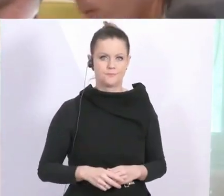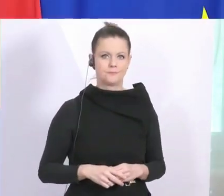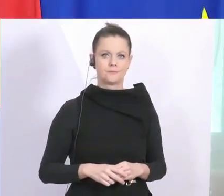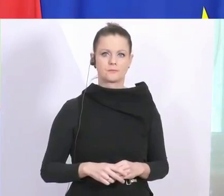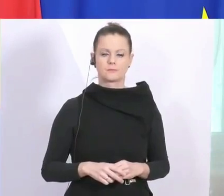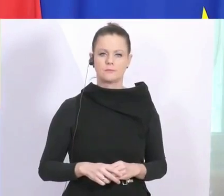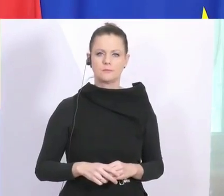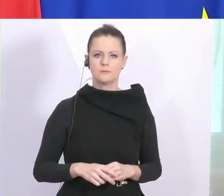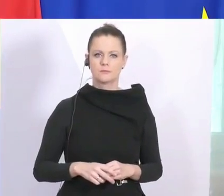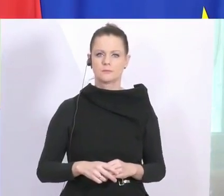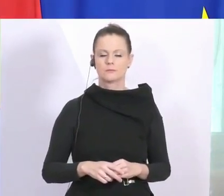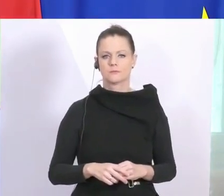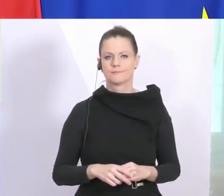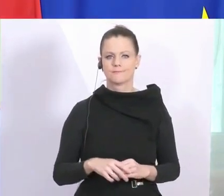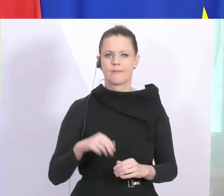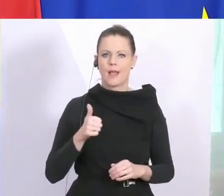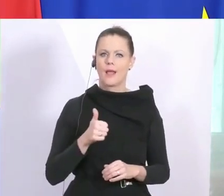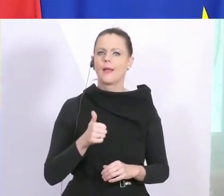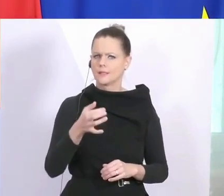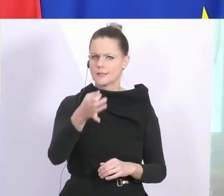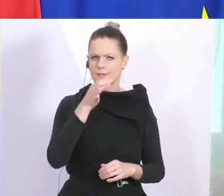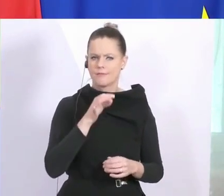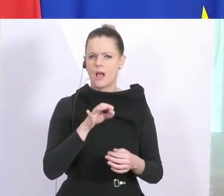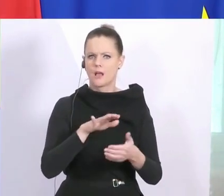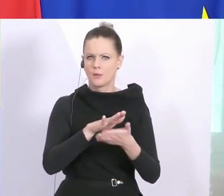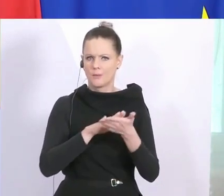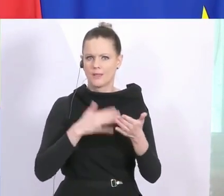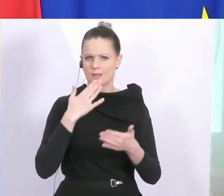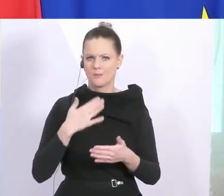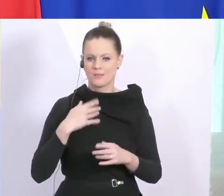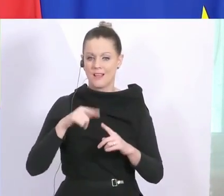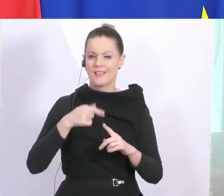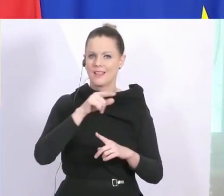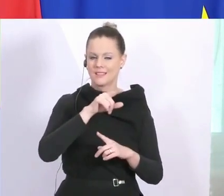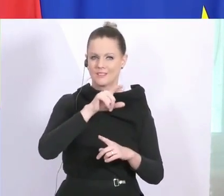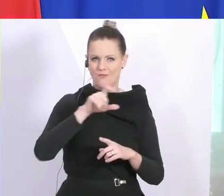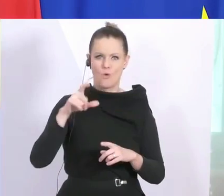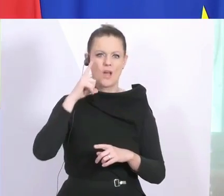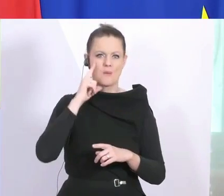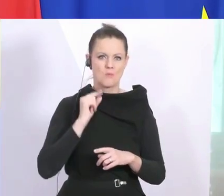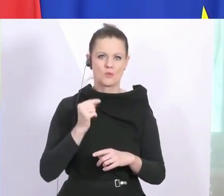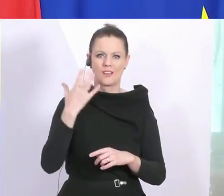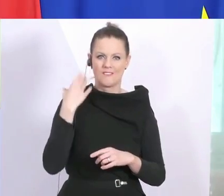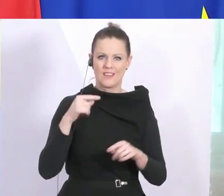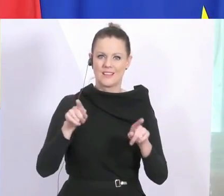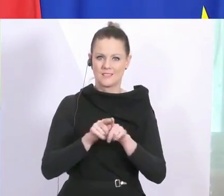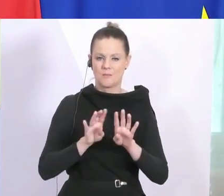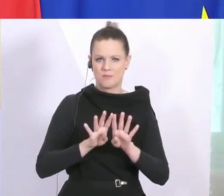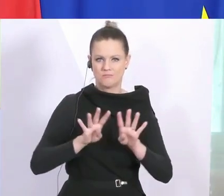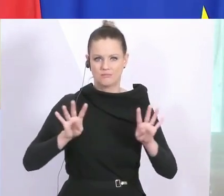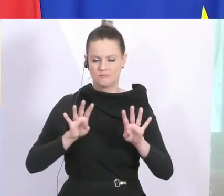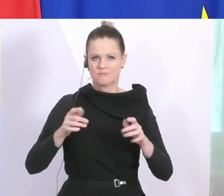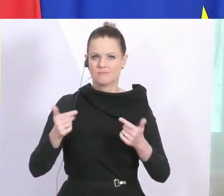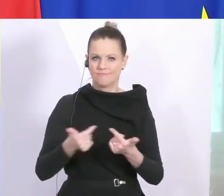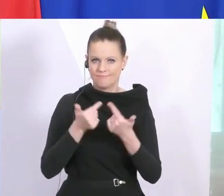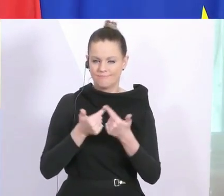vielleicht einmal mit der ersten Frage beginnen. Wir werden nächsten Montag wieder in dieser Formation vor Ihnen stehen und Ihnen genau